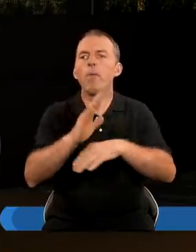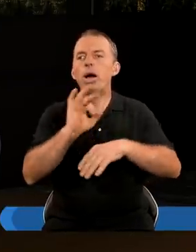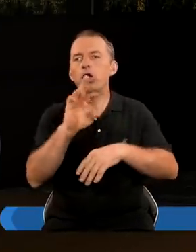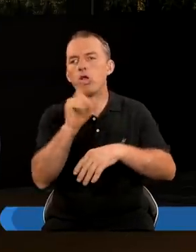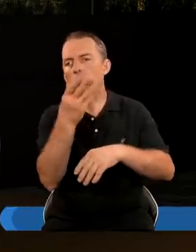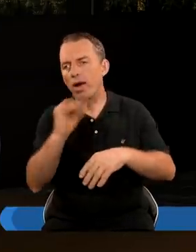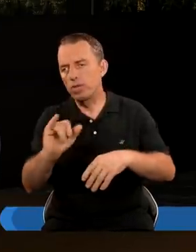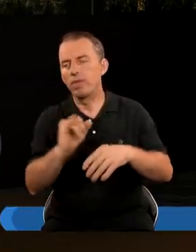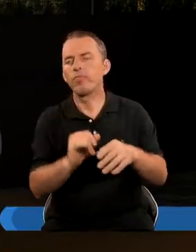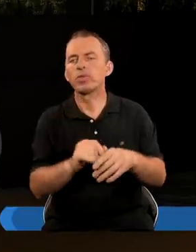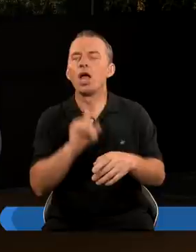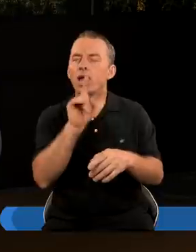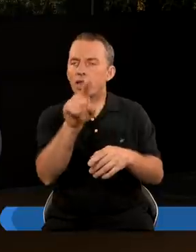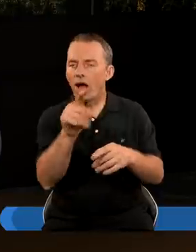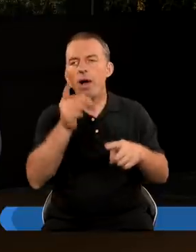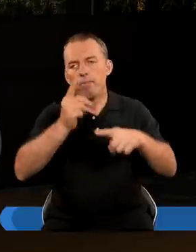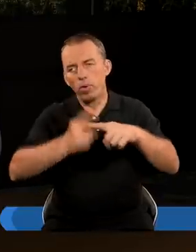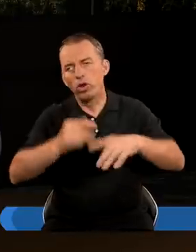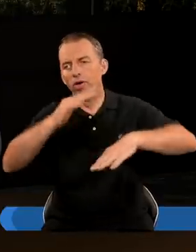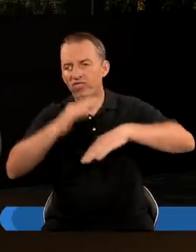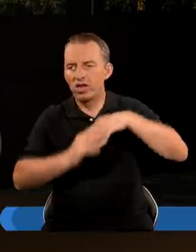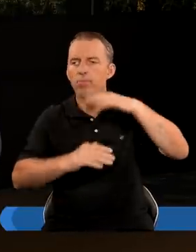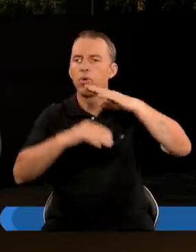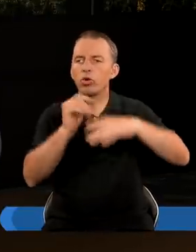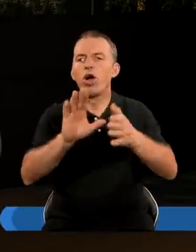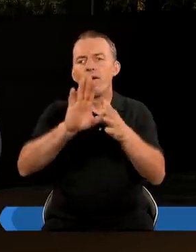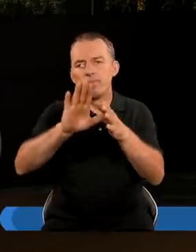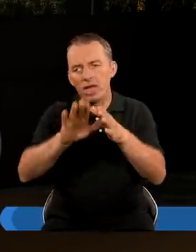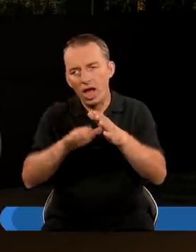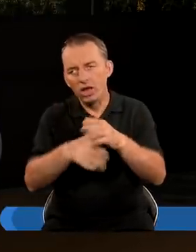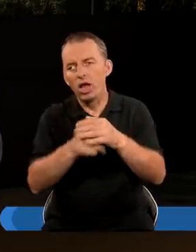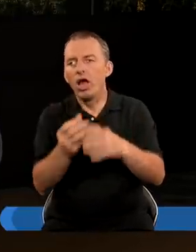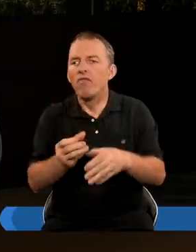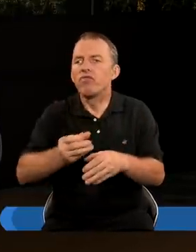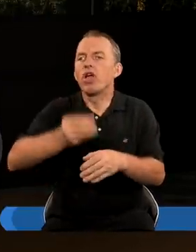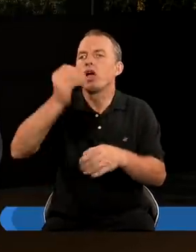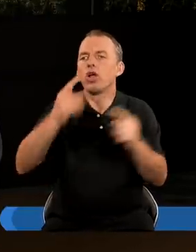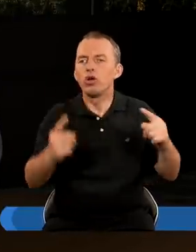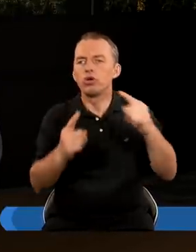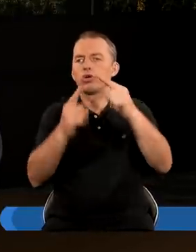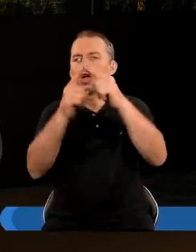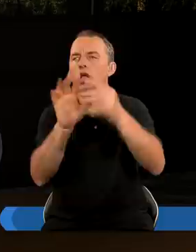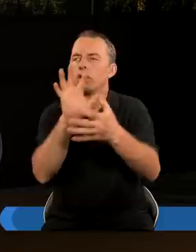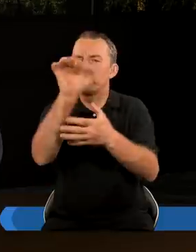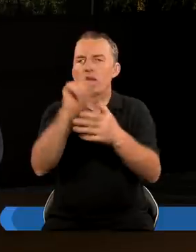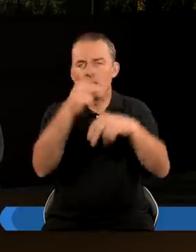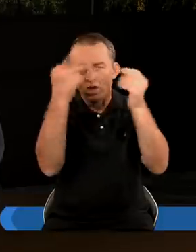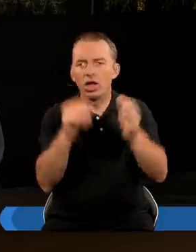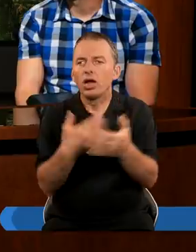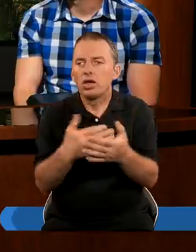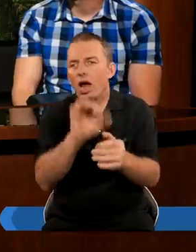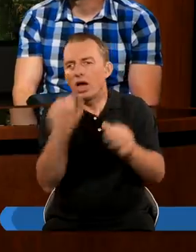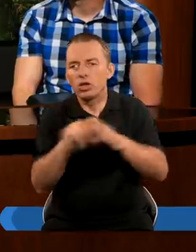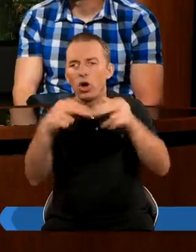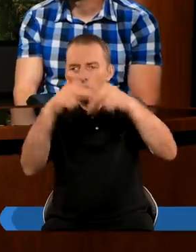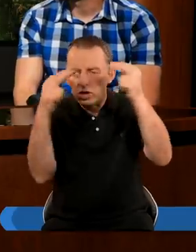Mezopotamię I tam postanowili wybudować Miasto Oraz wieżę, której szczyt sięgałby nieba A